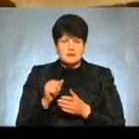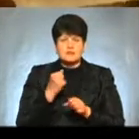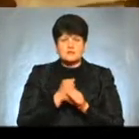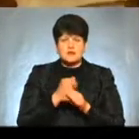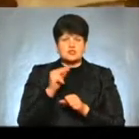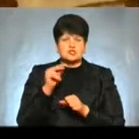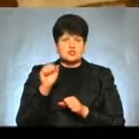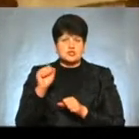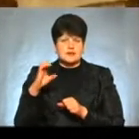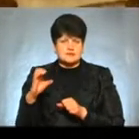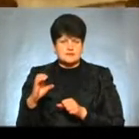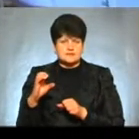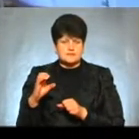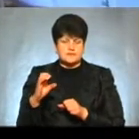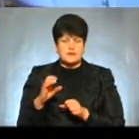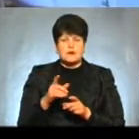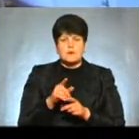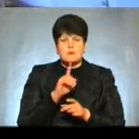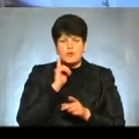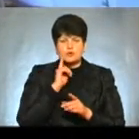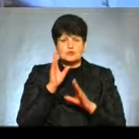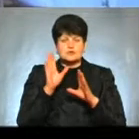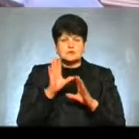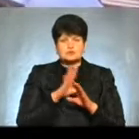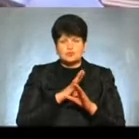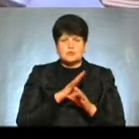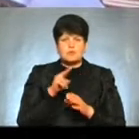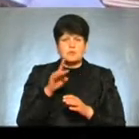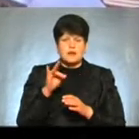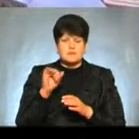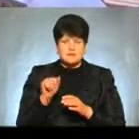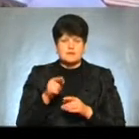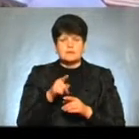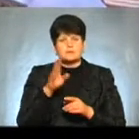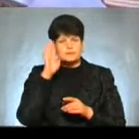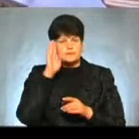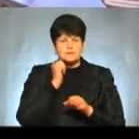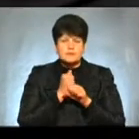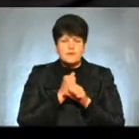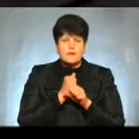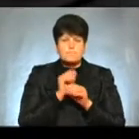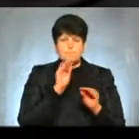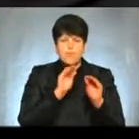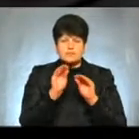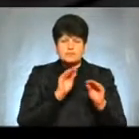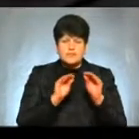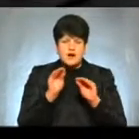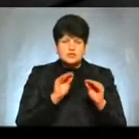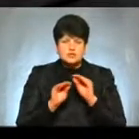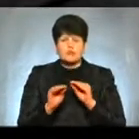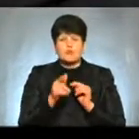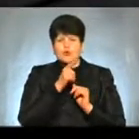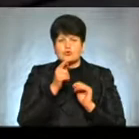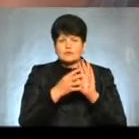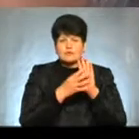ЧАЕС Якраз молодость прийшла там, от у нас в Прип'яті Мирон працював монтажником на п'ятому блоці ЧАЕС протягом дев'яти